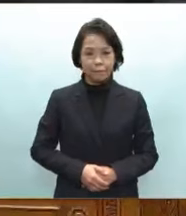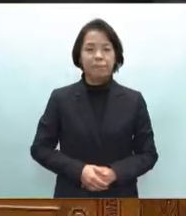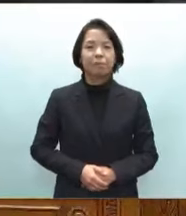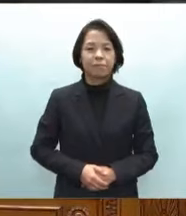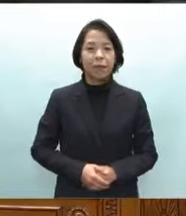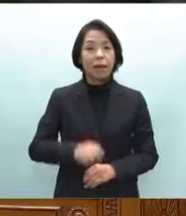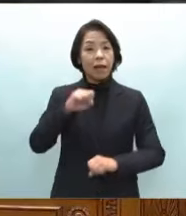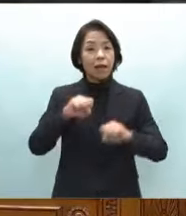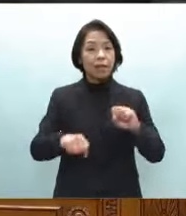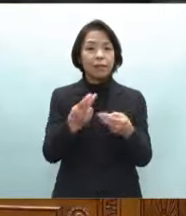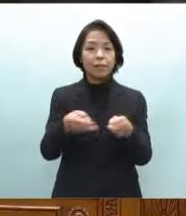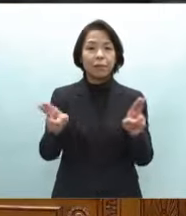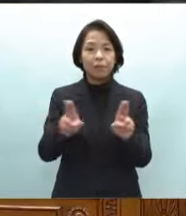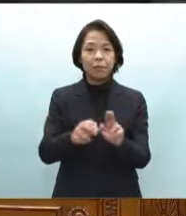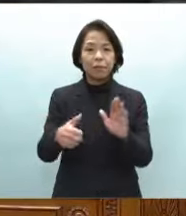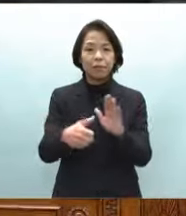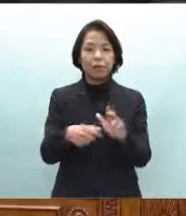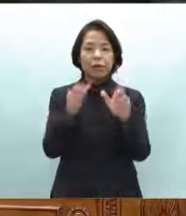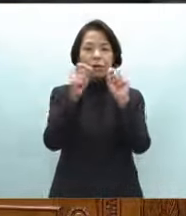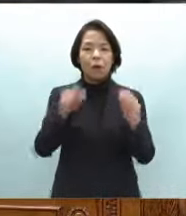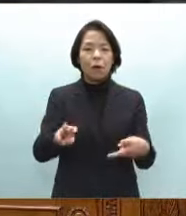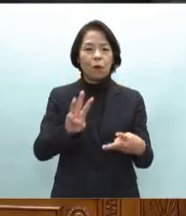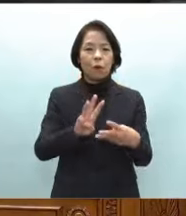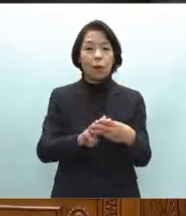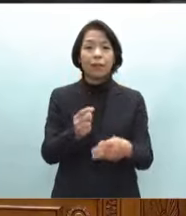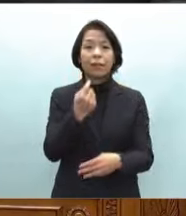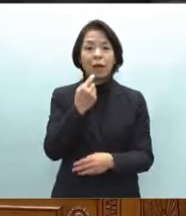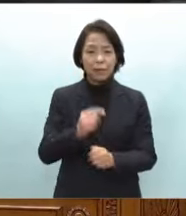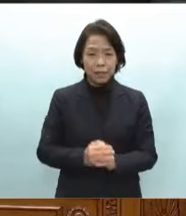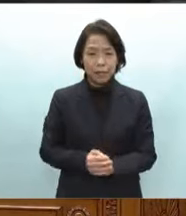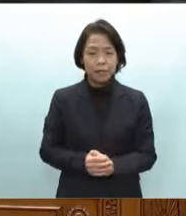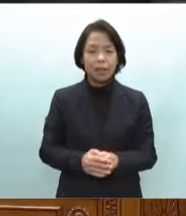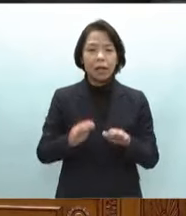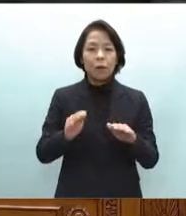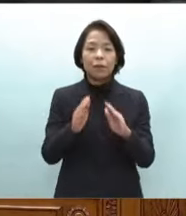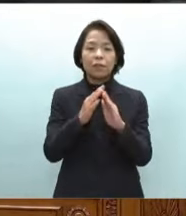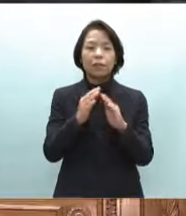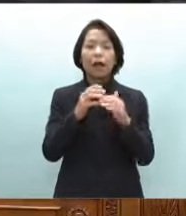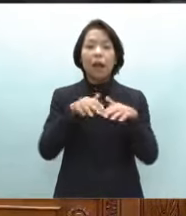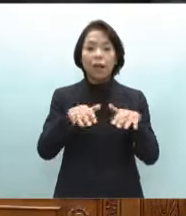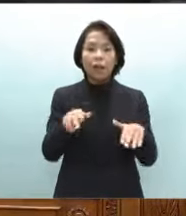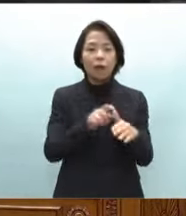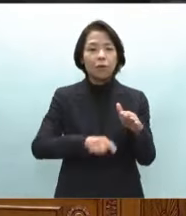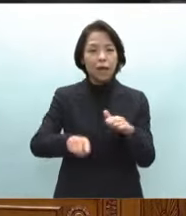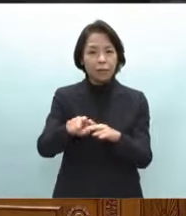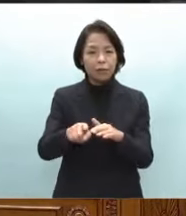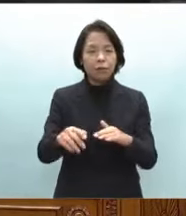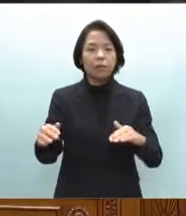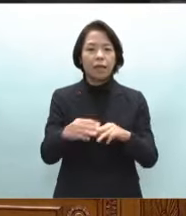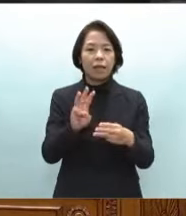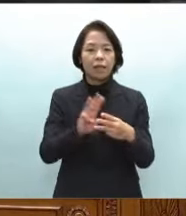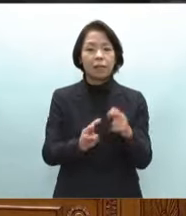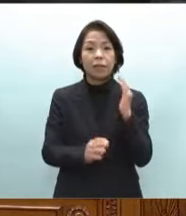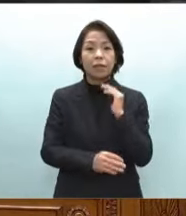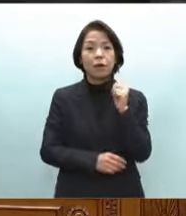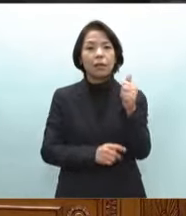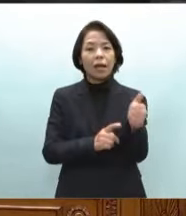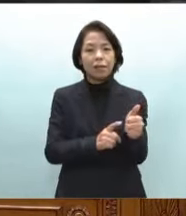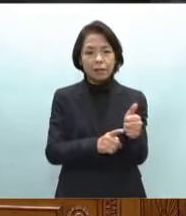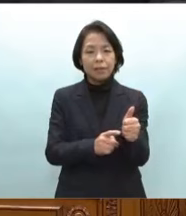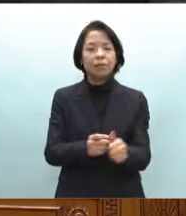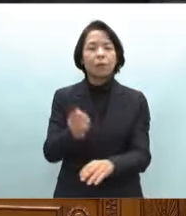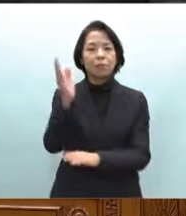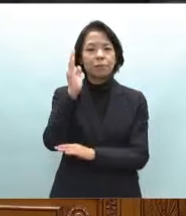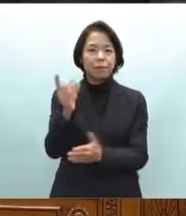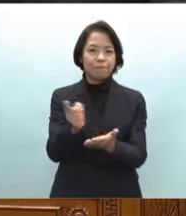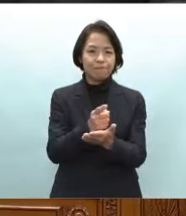自由民主党の岡田直樹です私は会派を代表して岸田総理大臣の市政方針